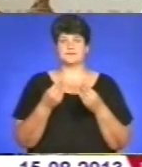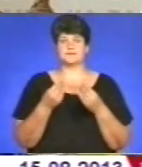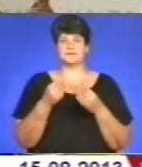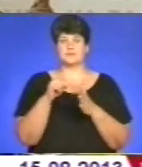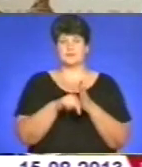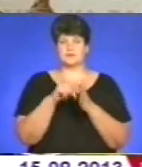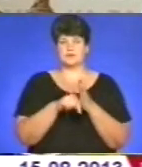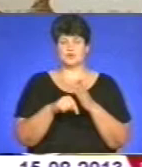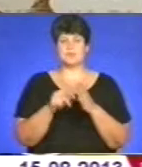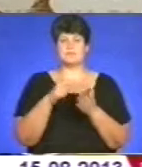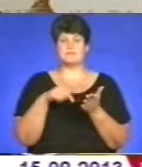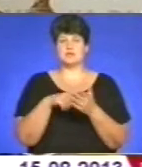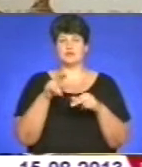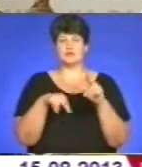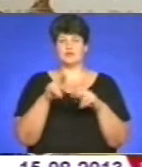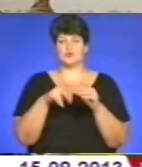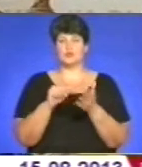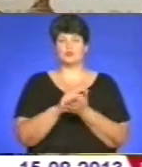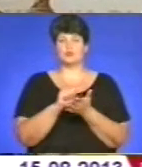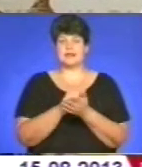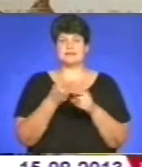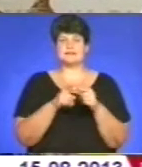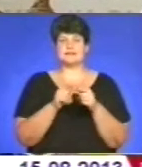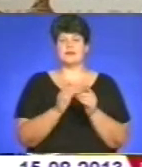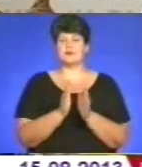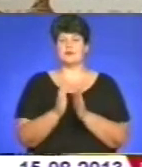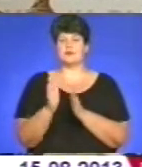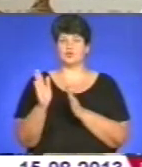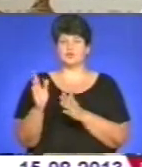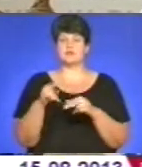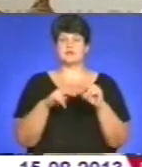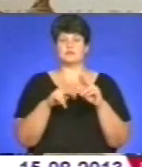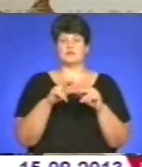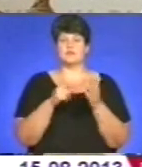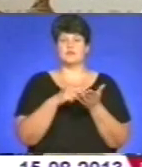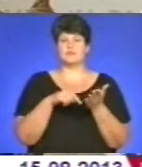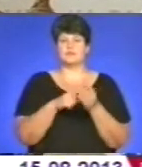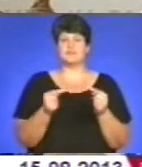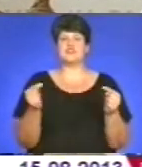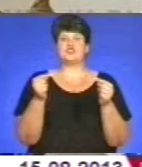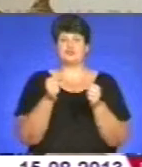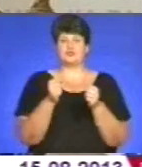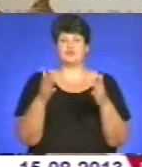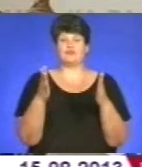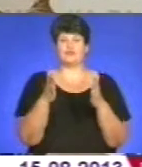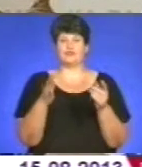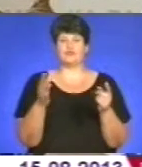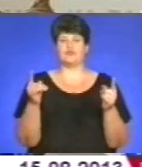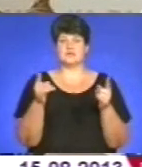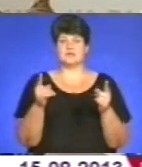містобудівної документації? Це впорядкування забудови в місті, також чітко визначені межі